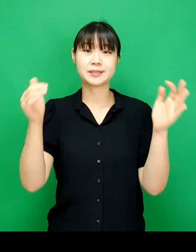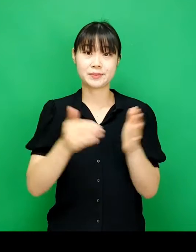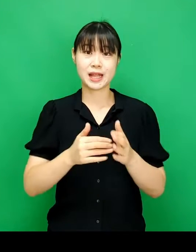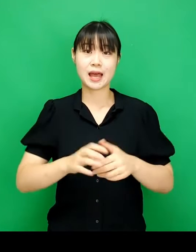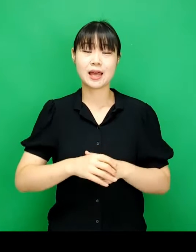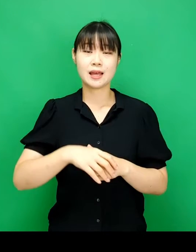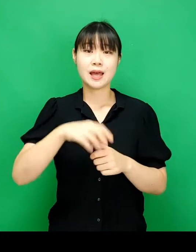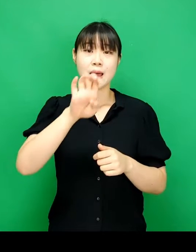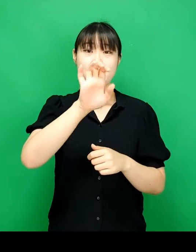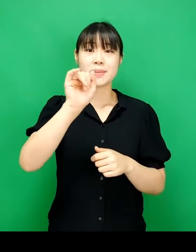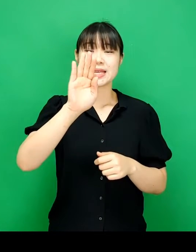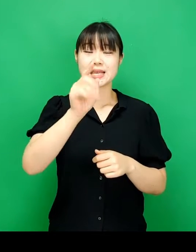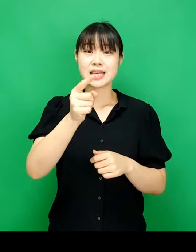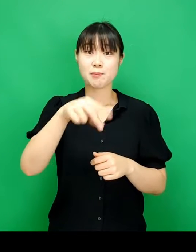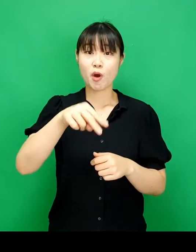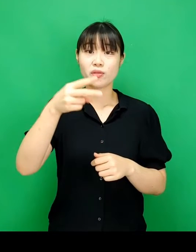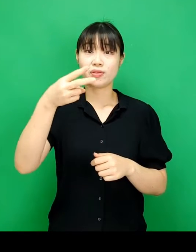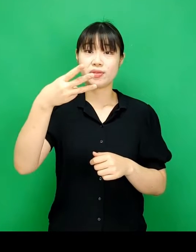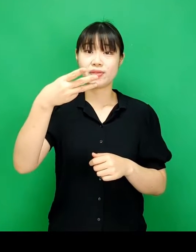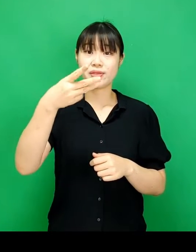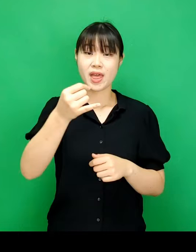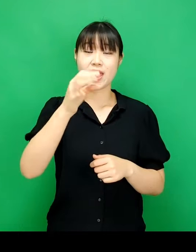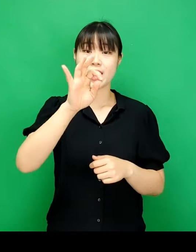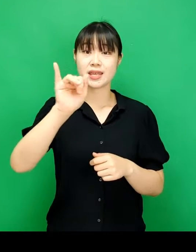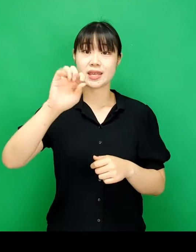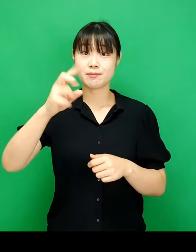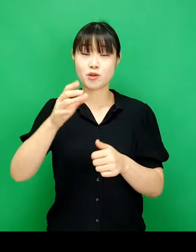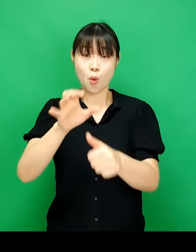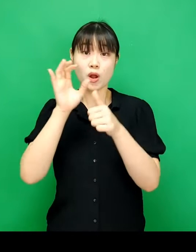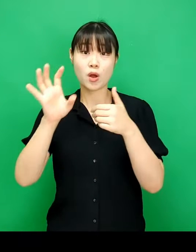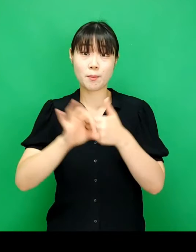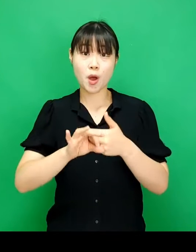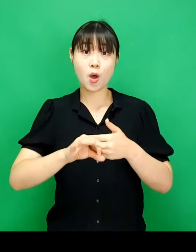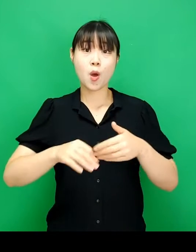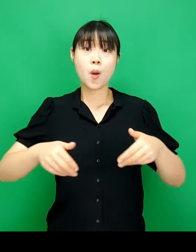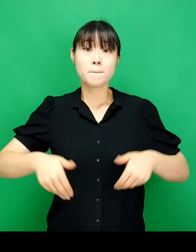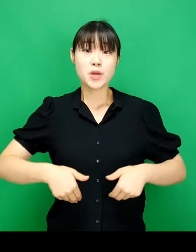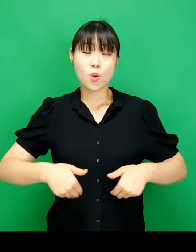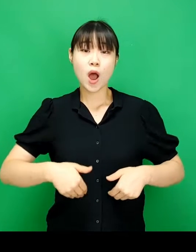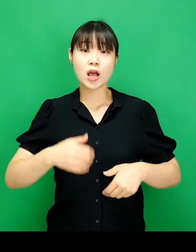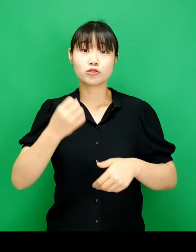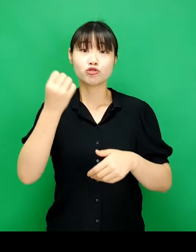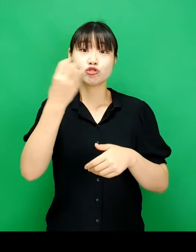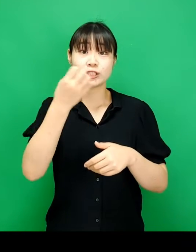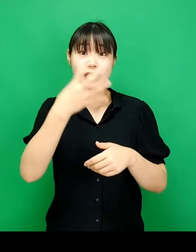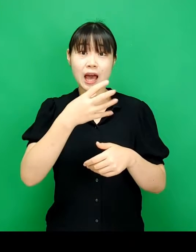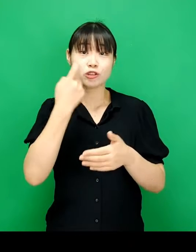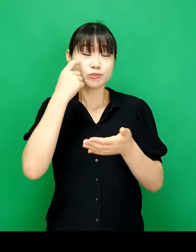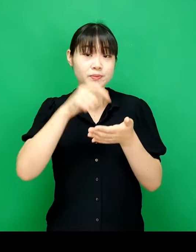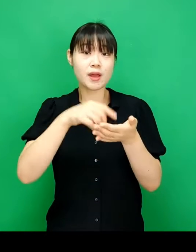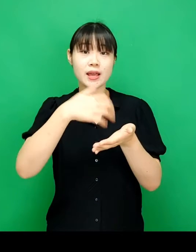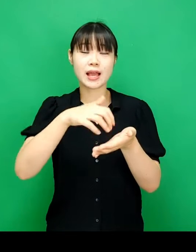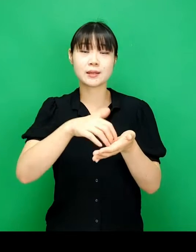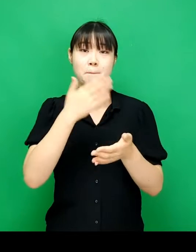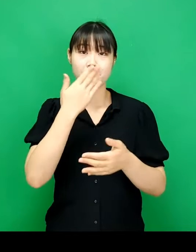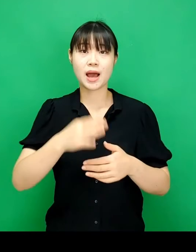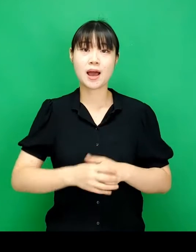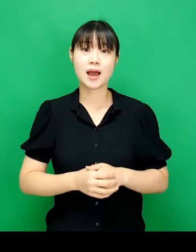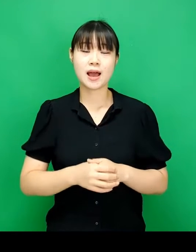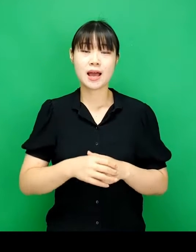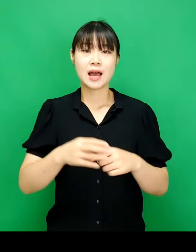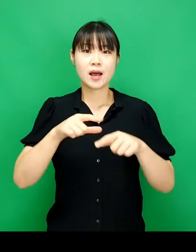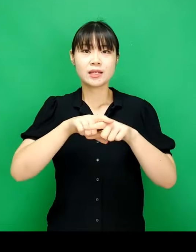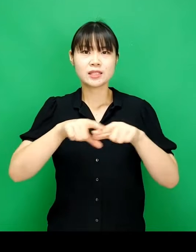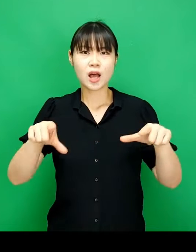스프레드 시트의 피버 테이블 기능을 활용하면 보도에 필요한 숫자를 쉽게 계산할 수 있습니다